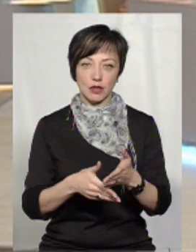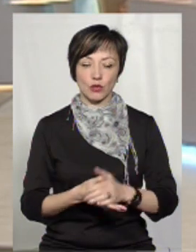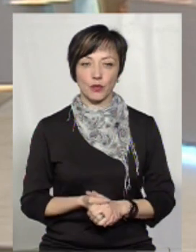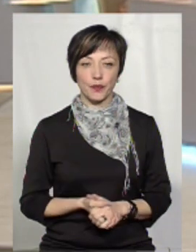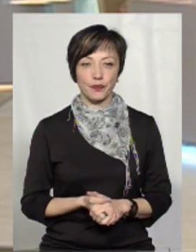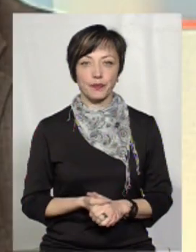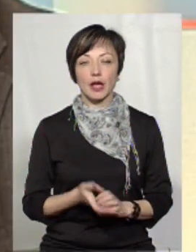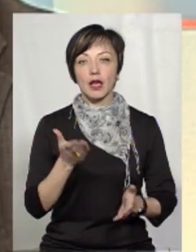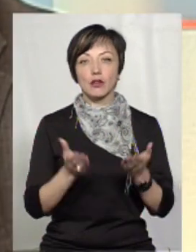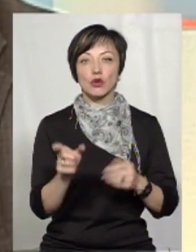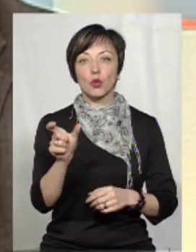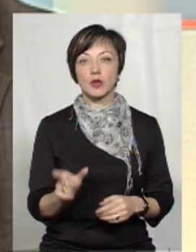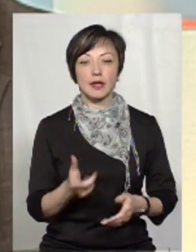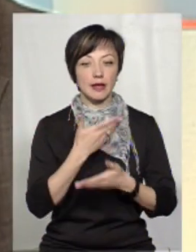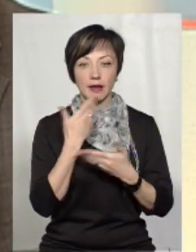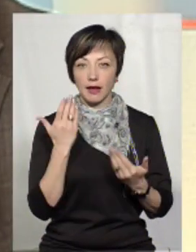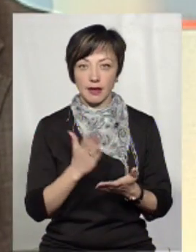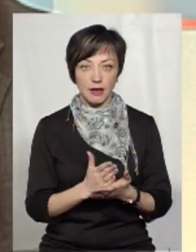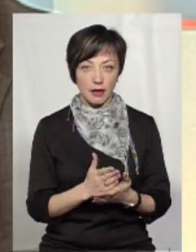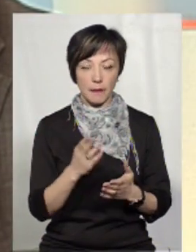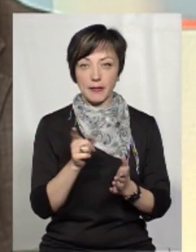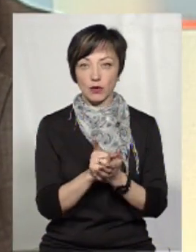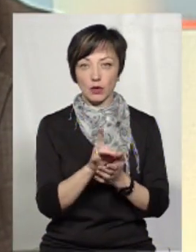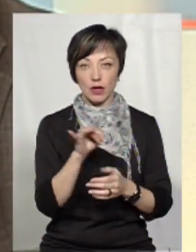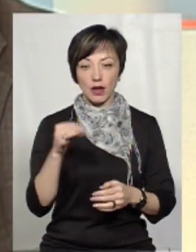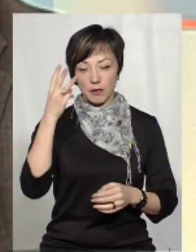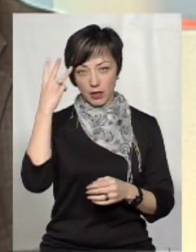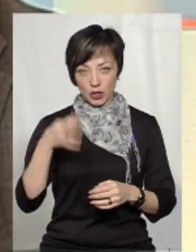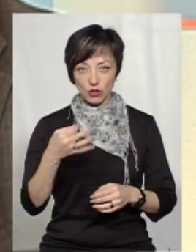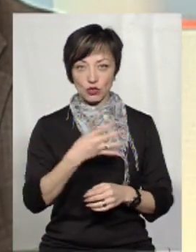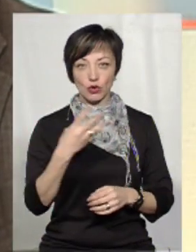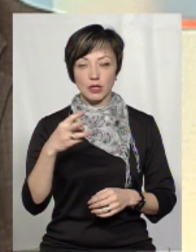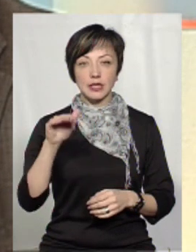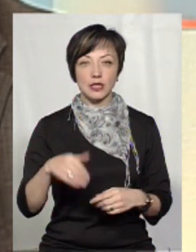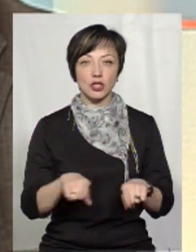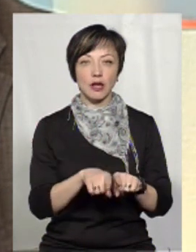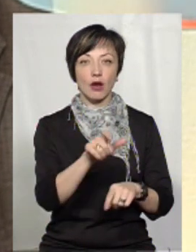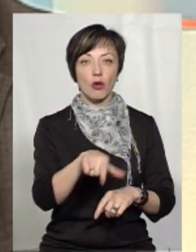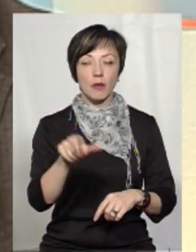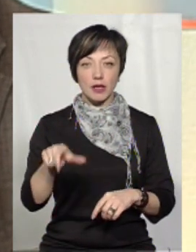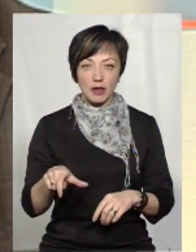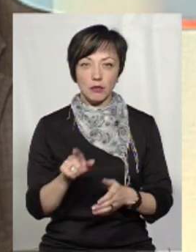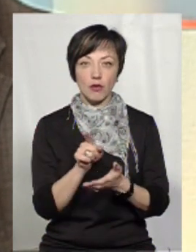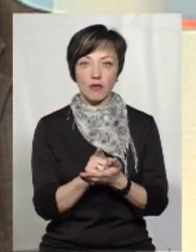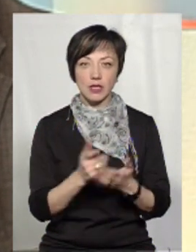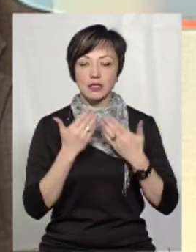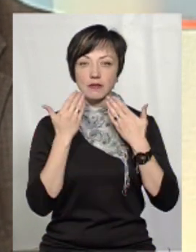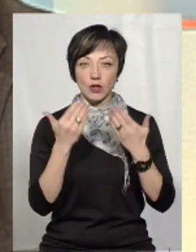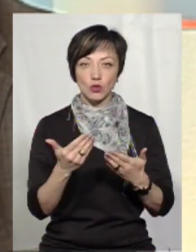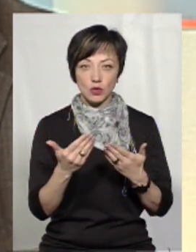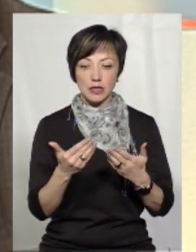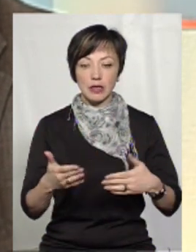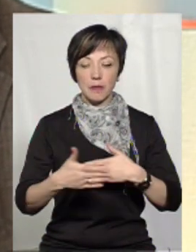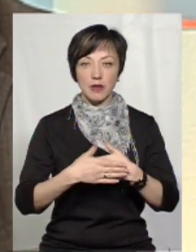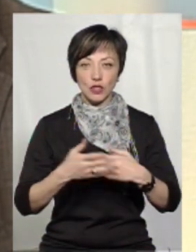і субсидію. Якщо людина не є пенсіонером, а по Хмельниччині, ми говоримо, це 43 тисячі таких громадян, вони повинні звернутися